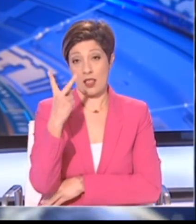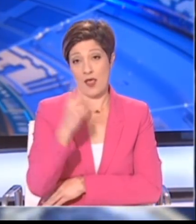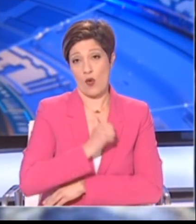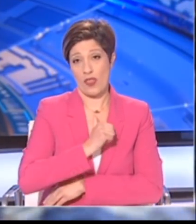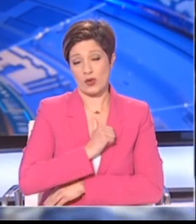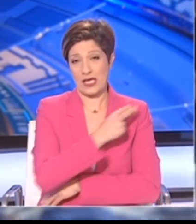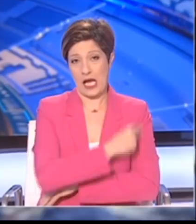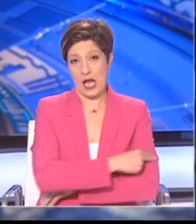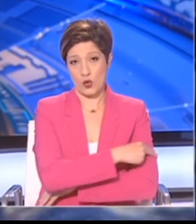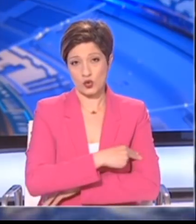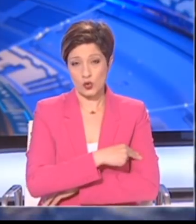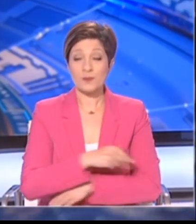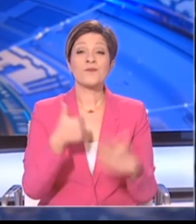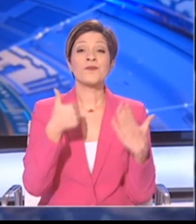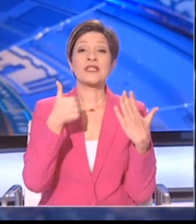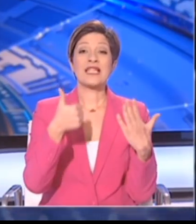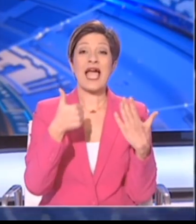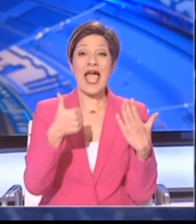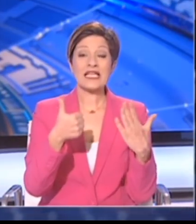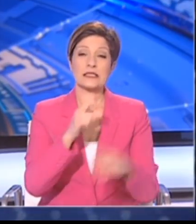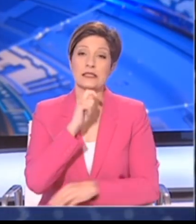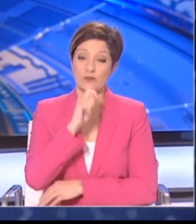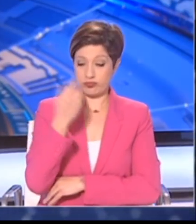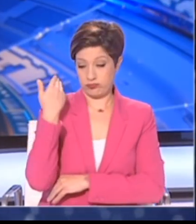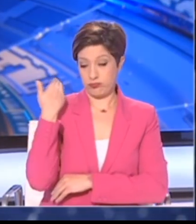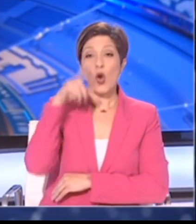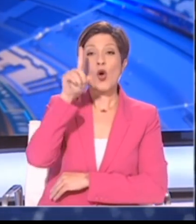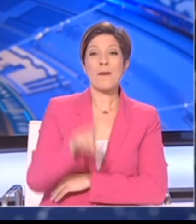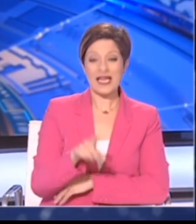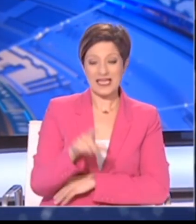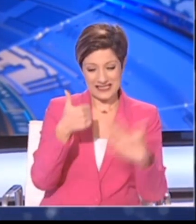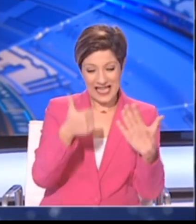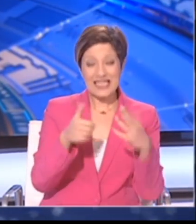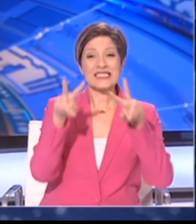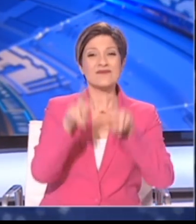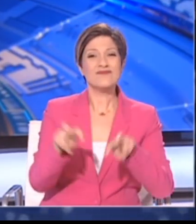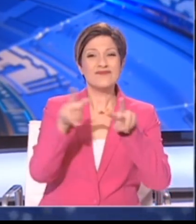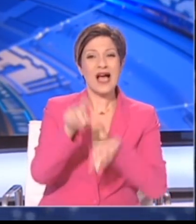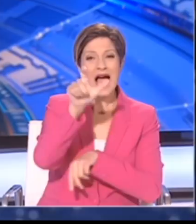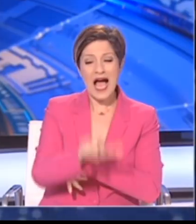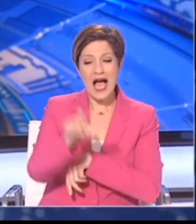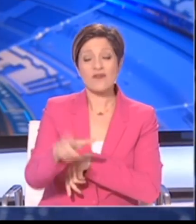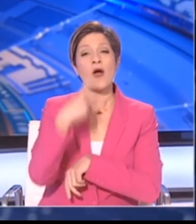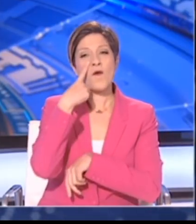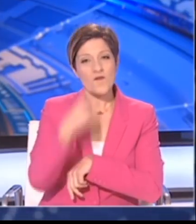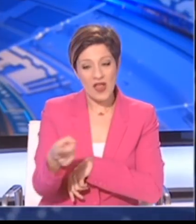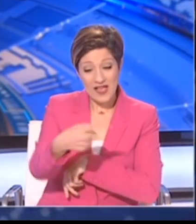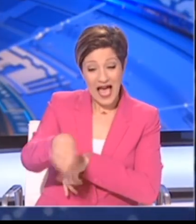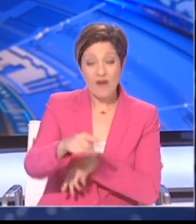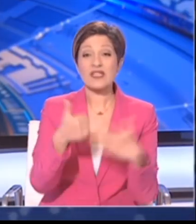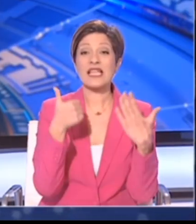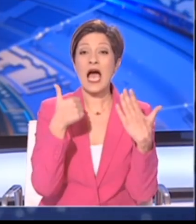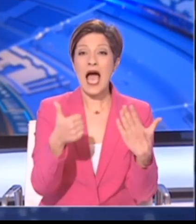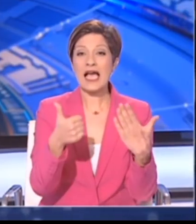σχέση με τα έξι περιστατικά που δηλώθηκαν τις προηγούμενες μέρες ως υποδιερεύνηση, βρέθηκε σύνδεση για όλα